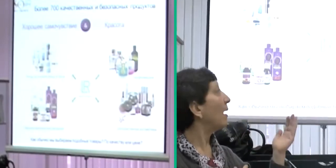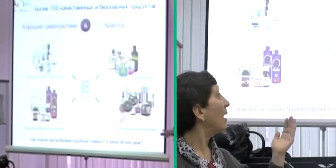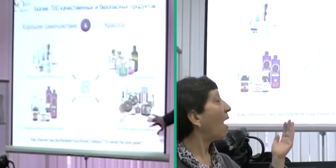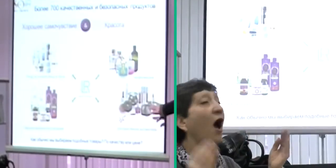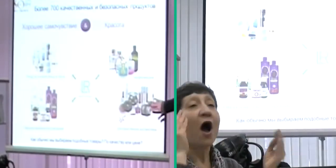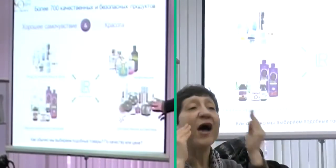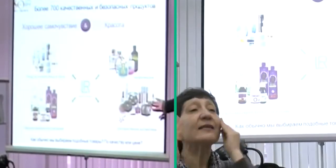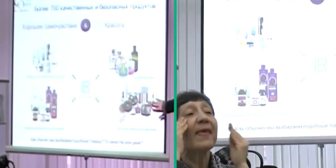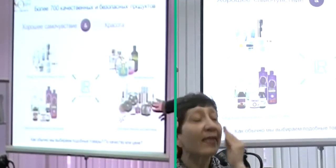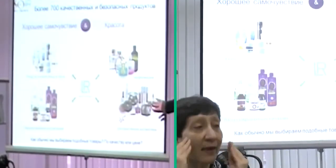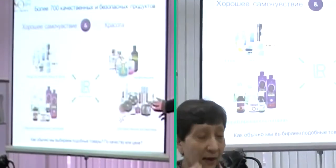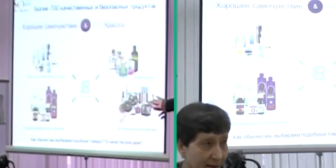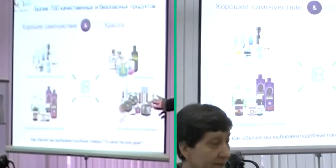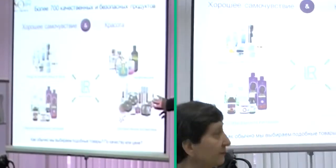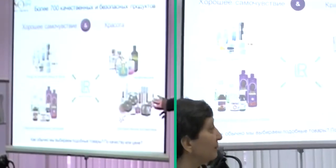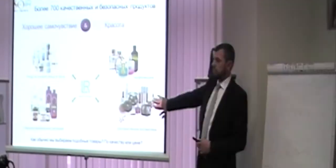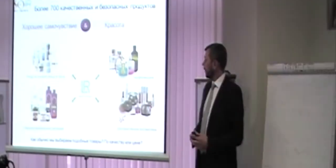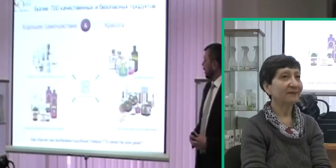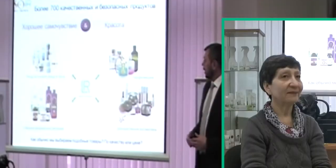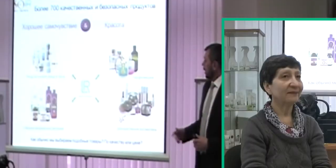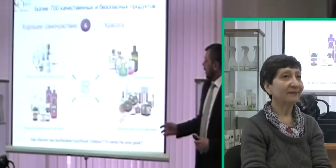Это декоративная косметика.